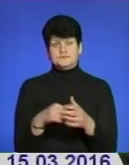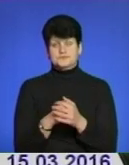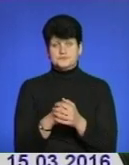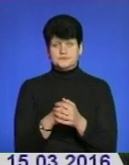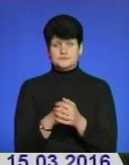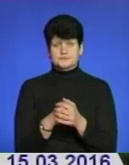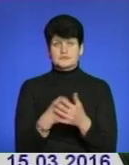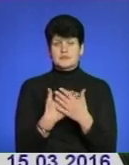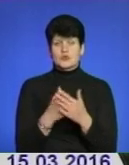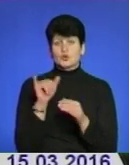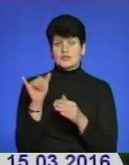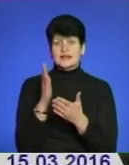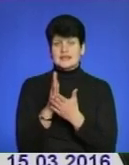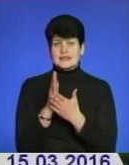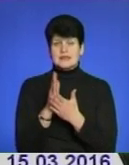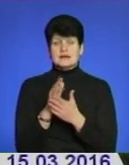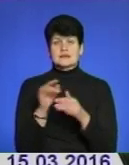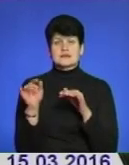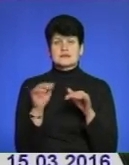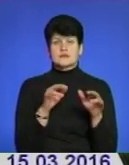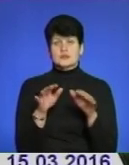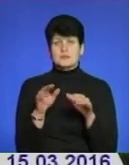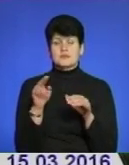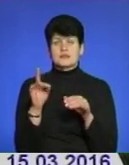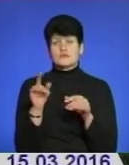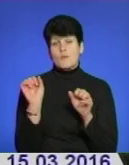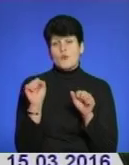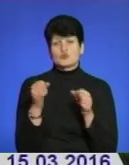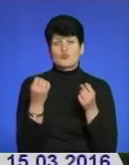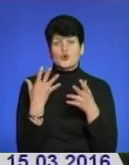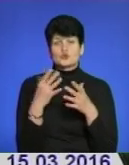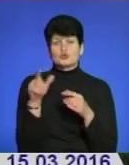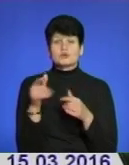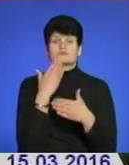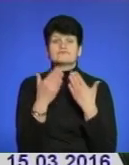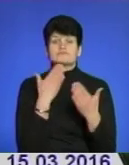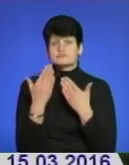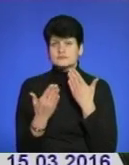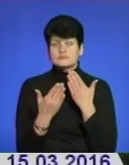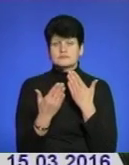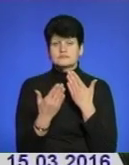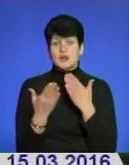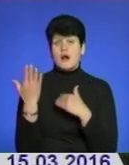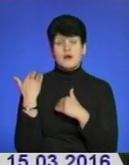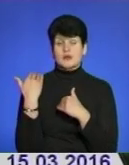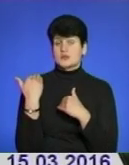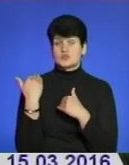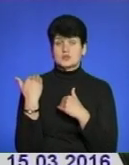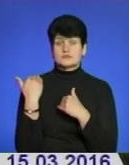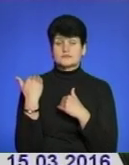В них є заходи превентивного характеру, вони можуть просто людину опитати, що раніше було